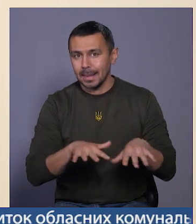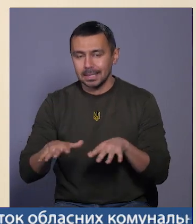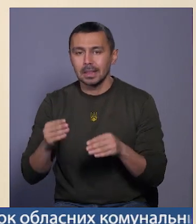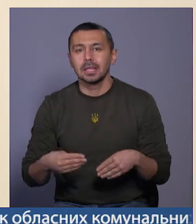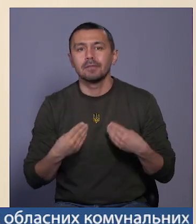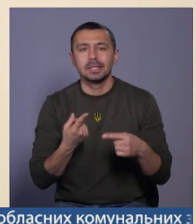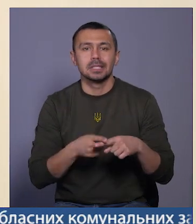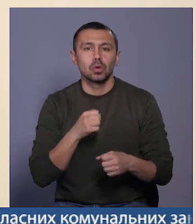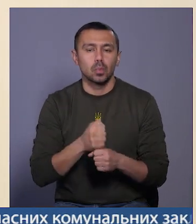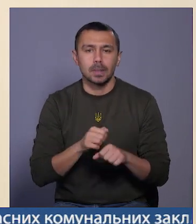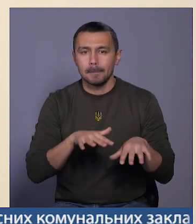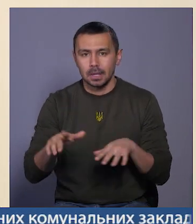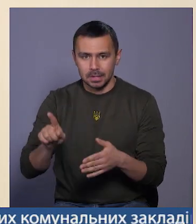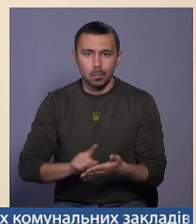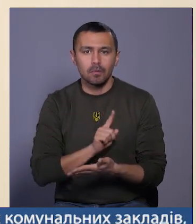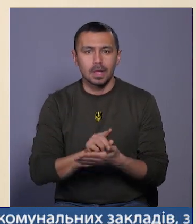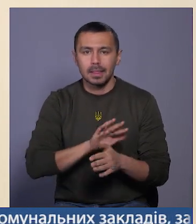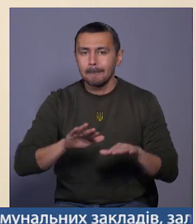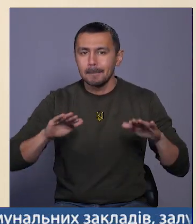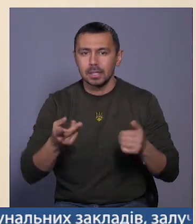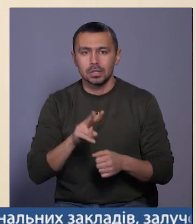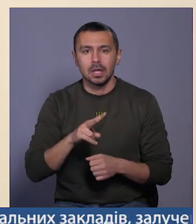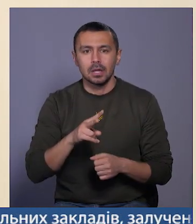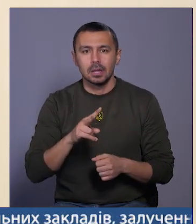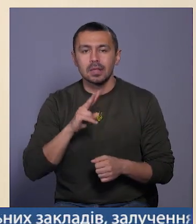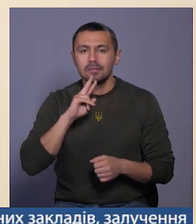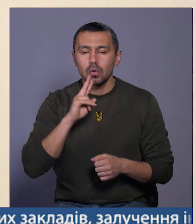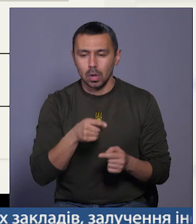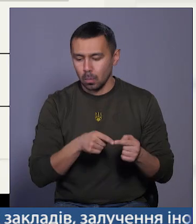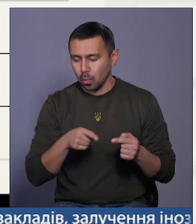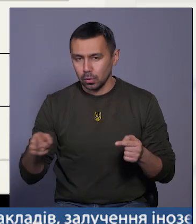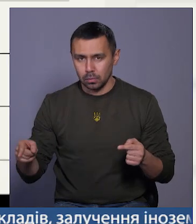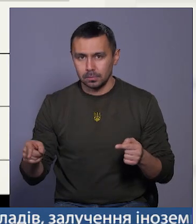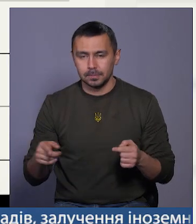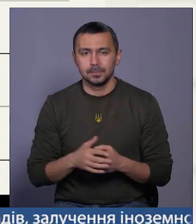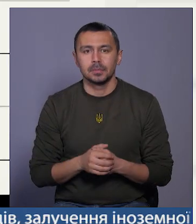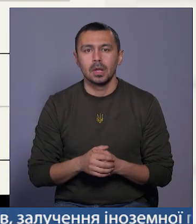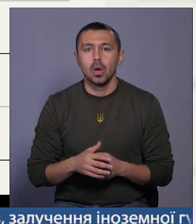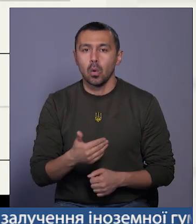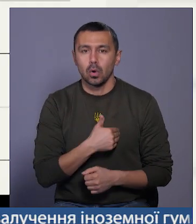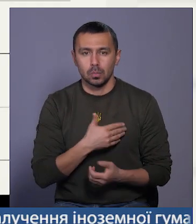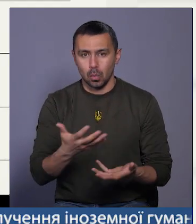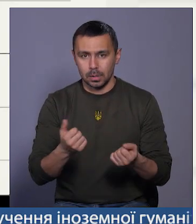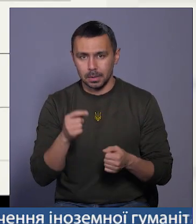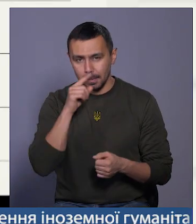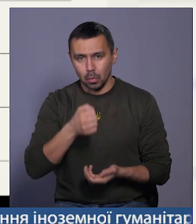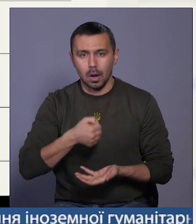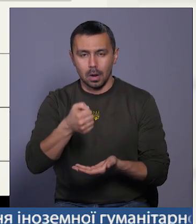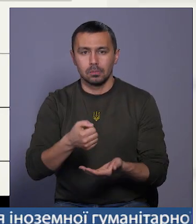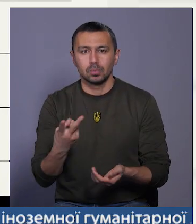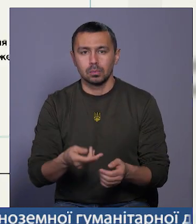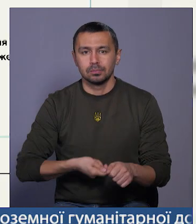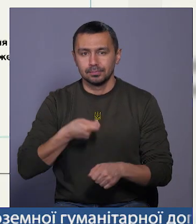надавати ці робочі місця він зобов'язаний не менше, ніж два роки проти емперкорічного періоду. Охочим отримати мікрогрант, потрібно подати